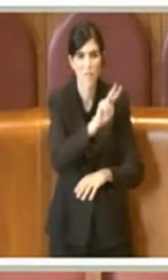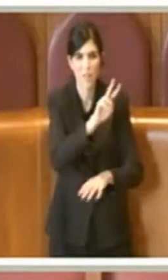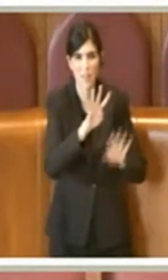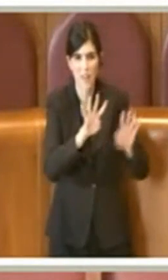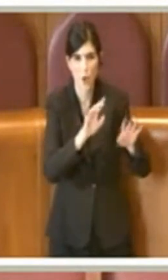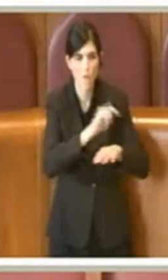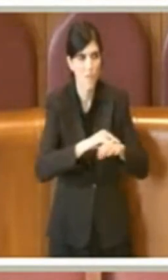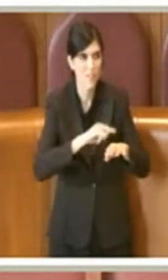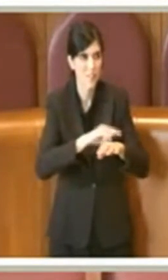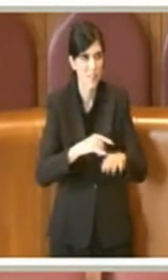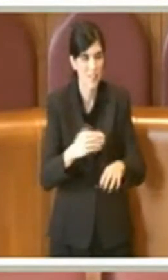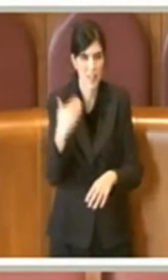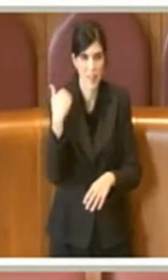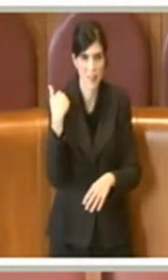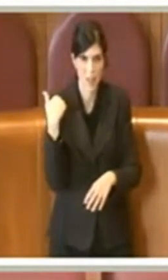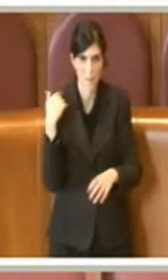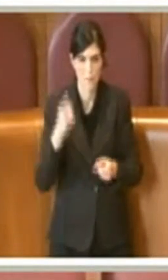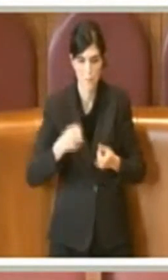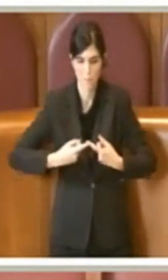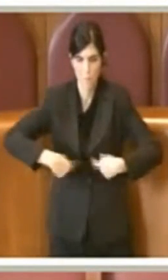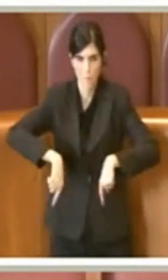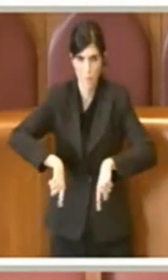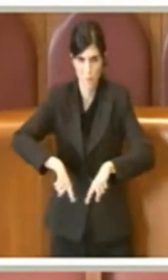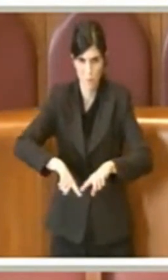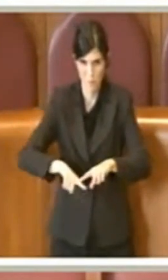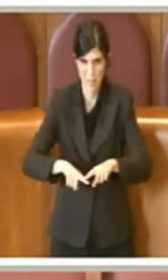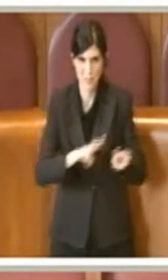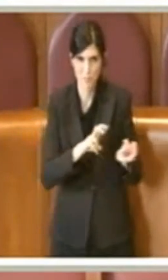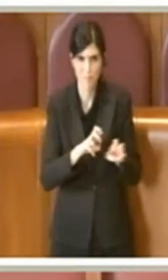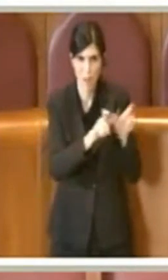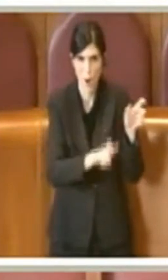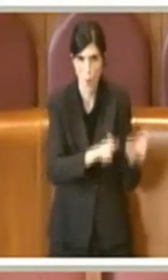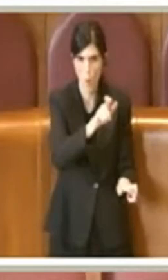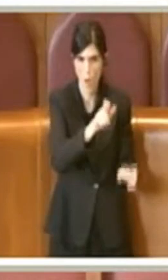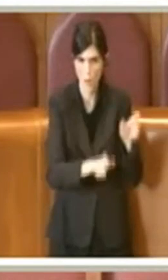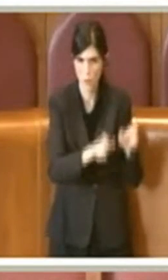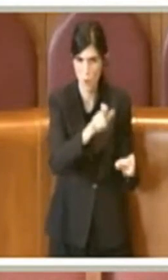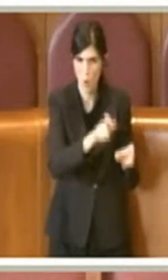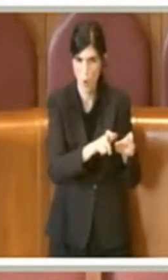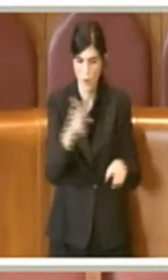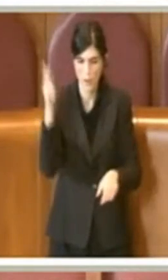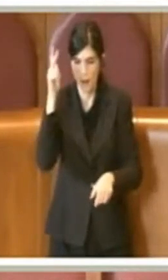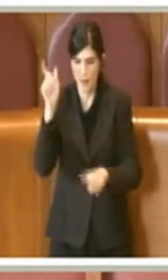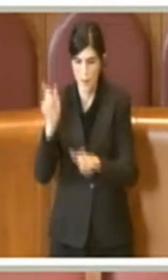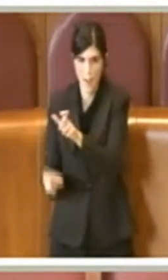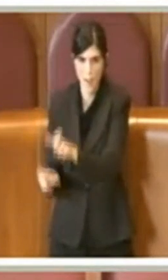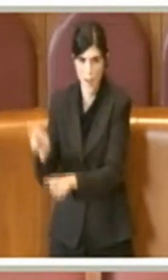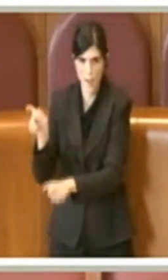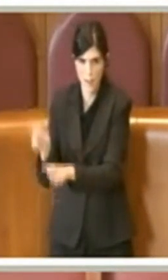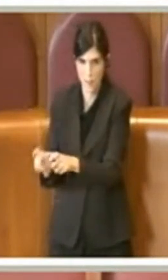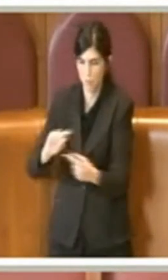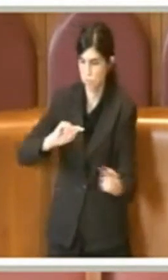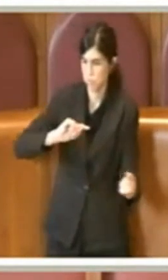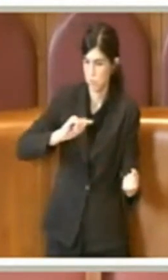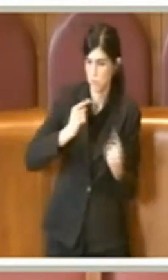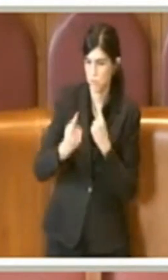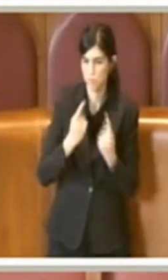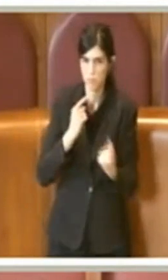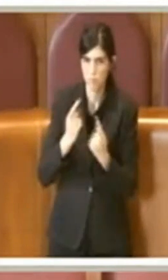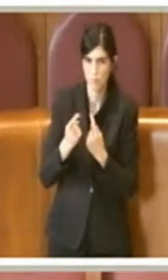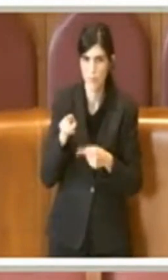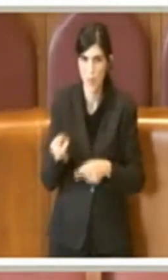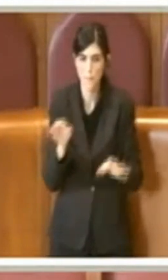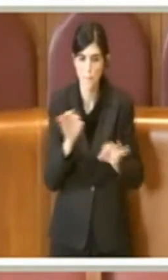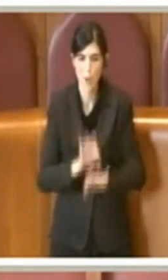speculatori e di alti esponenti della Curia che già avevano preparato il disastro, la distruzione